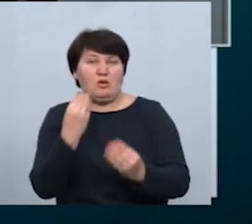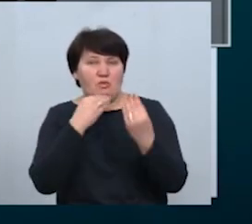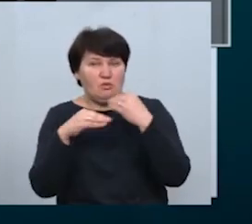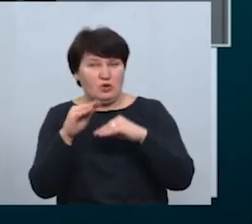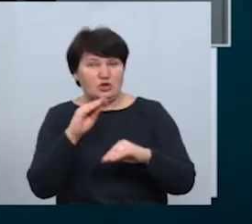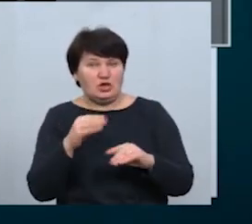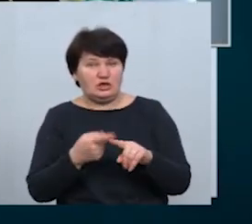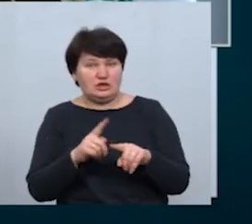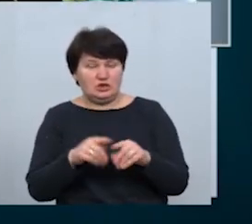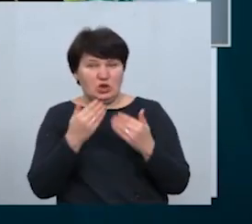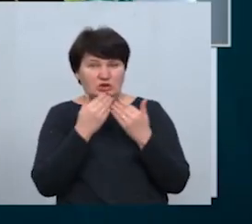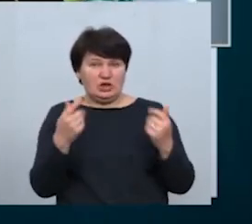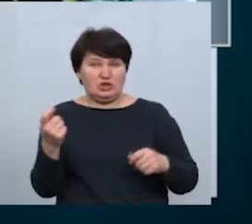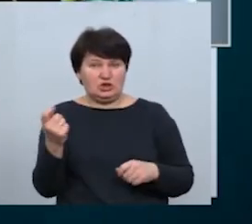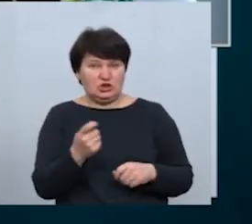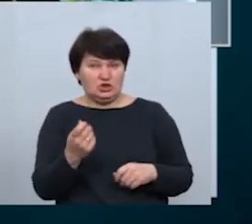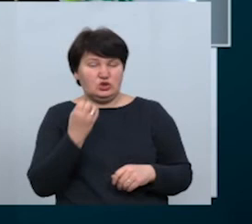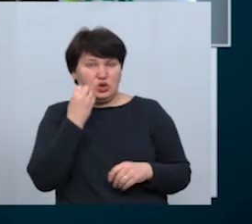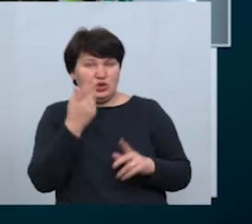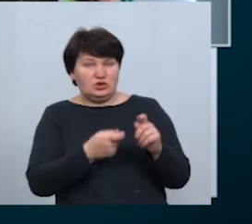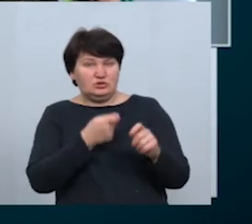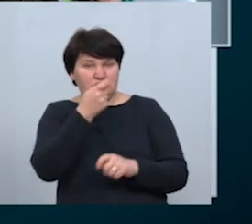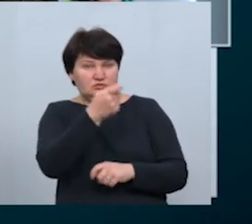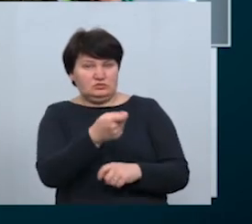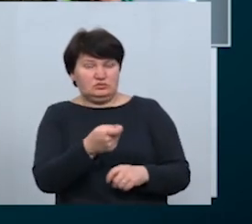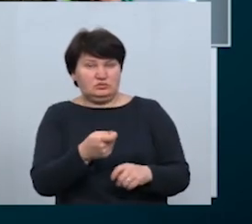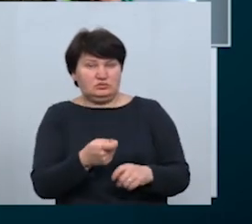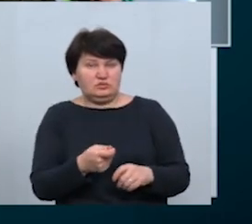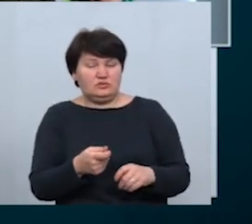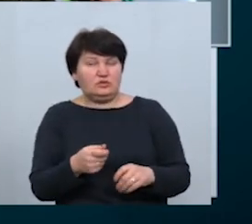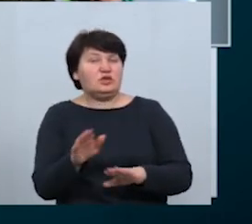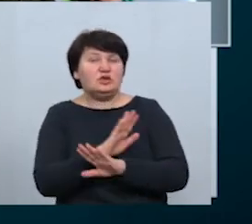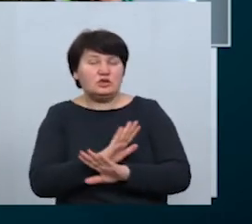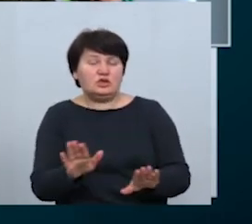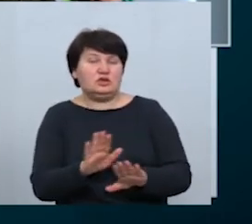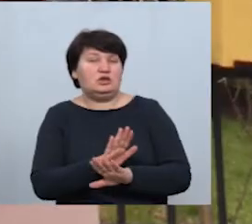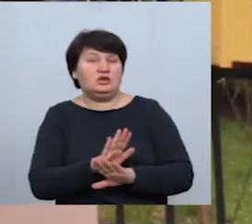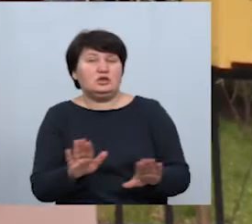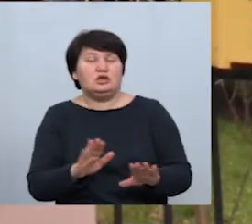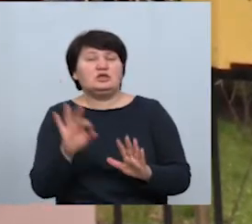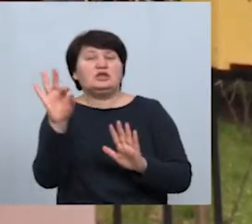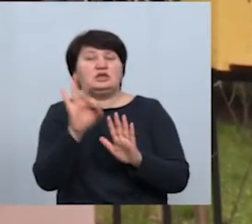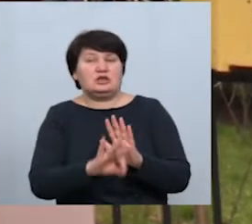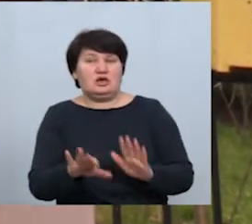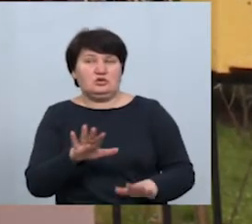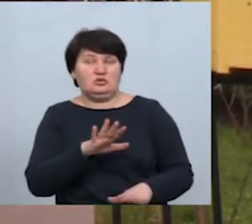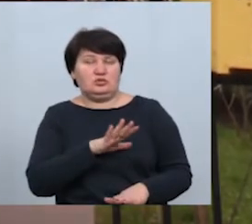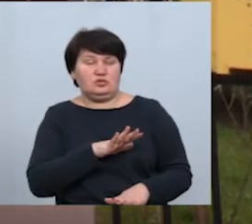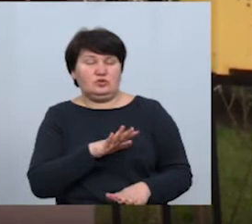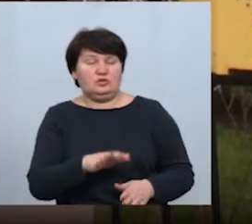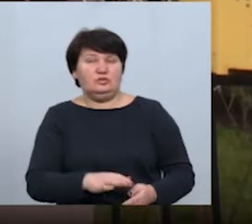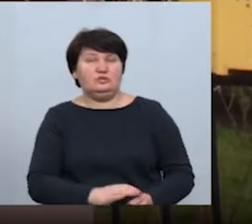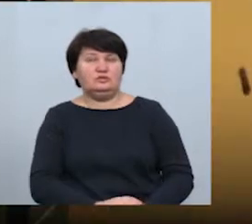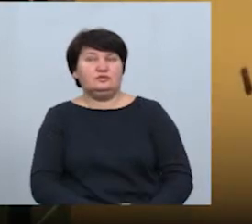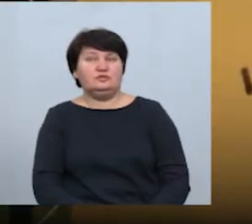ці останні тижні, коли викинули клич про допомогу? Ні, це у нас було зразу. Каріна Борисович,